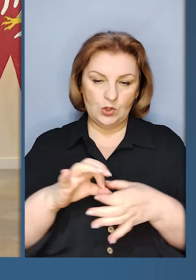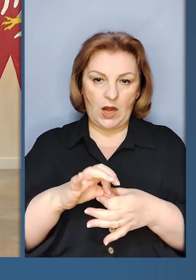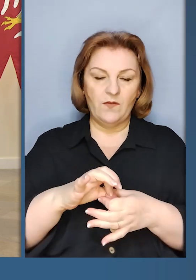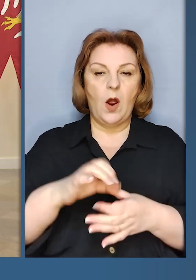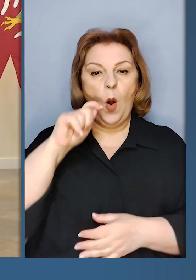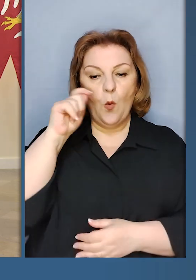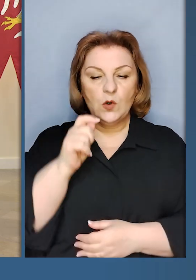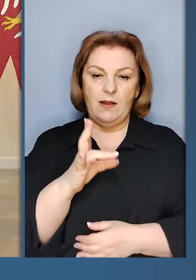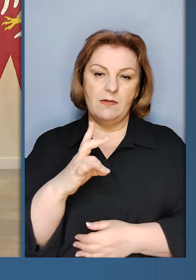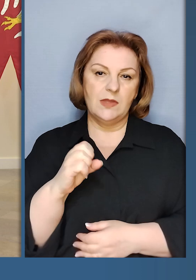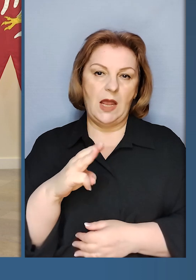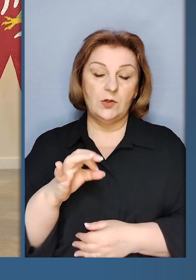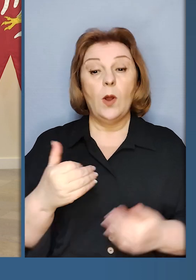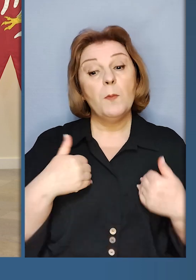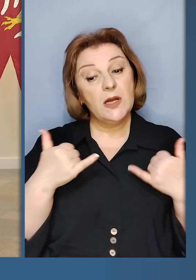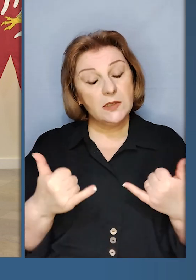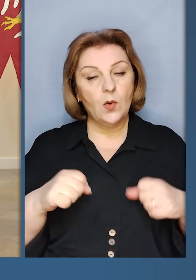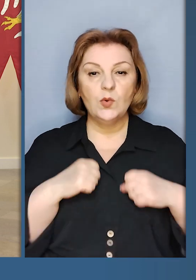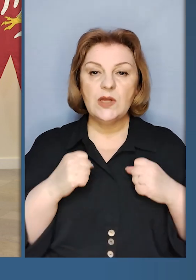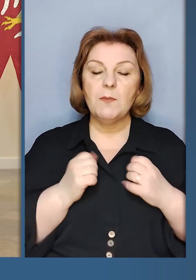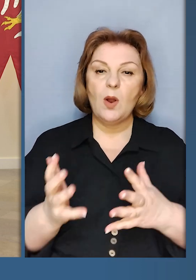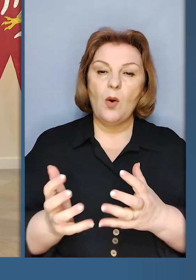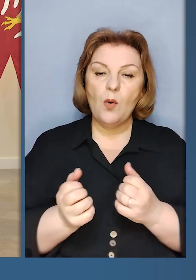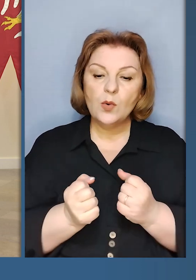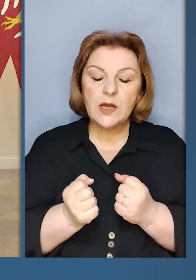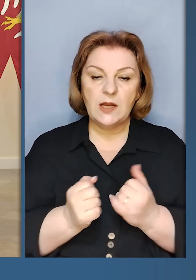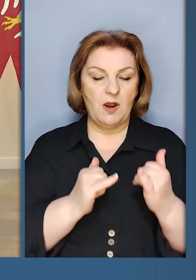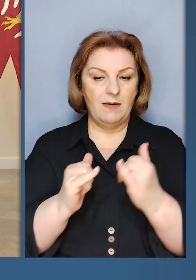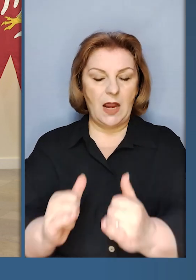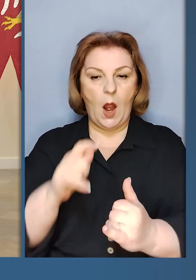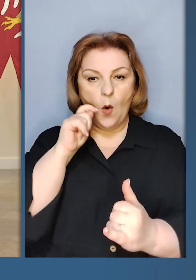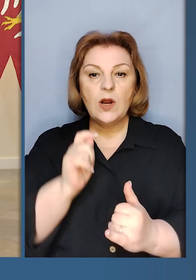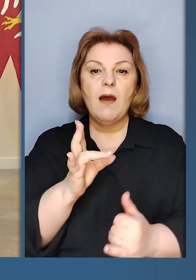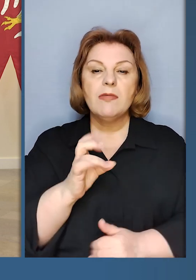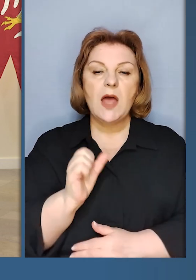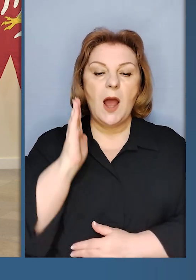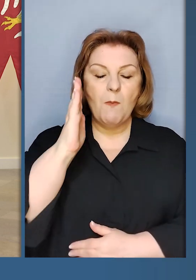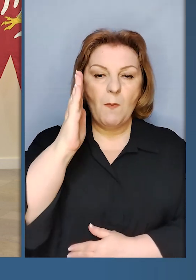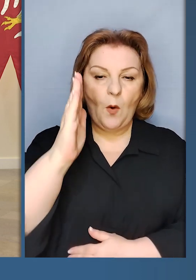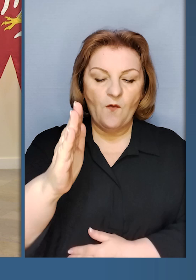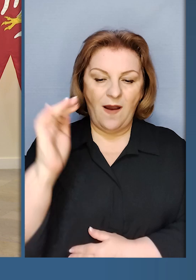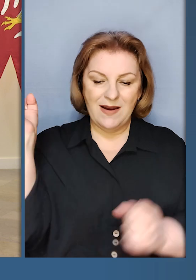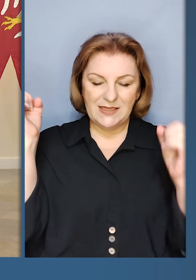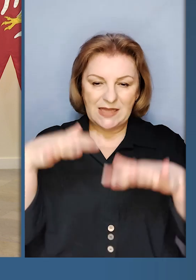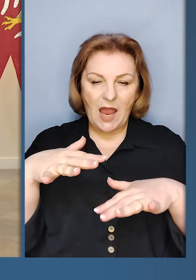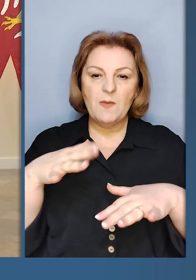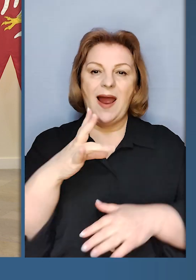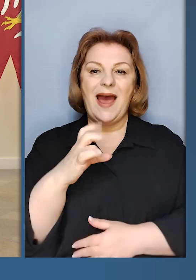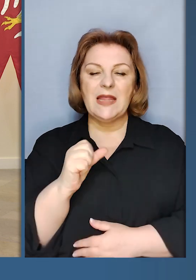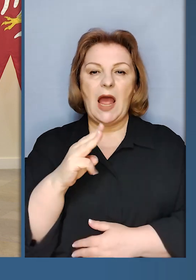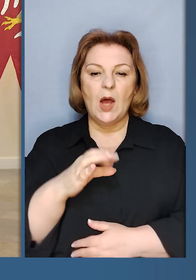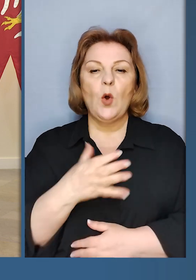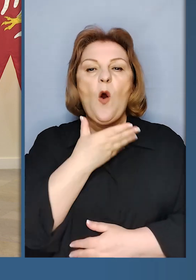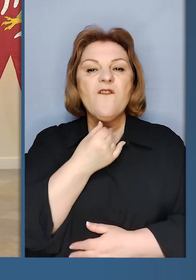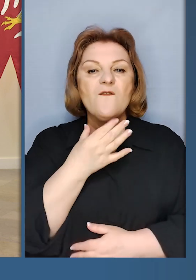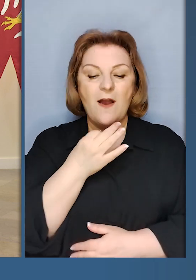в НАТО. Ми сьогодні намагаємося отримати для України на майбутній саміт НАТО в Вільнюсі, який